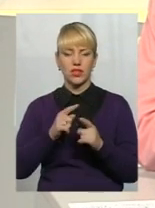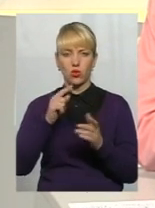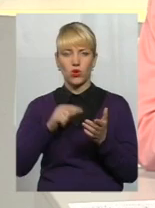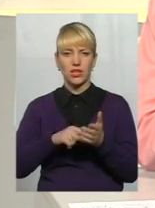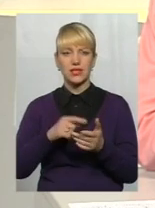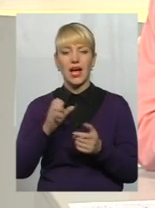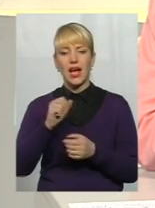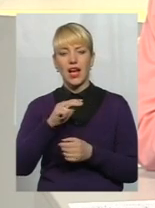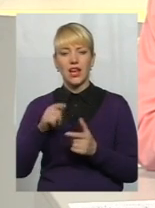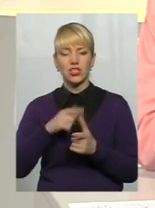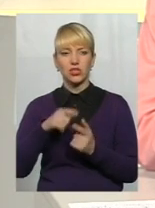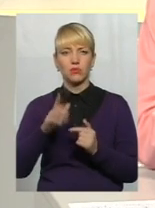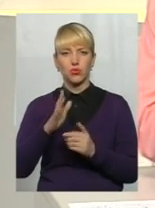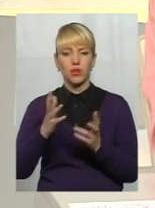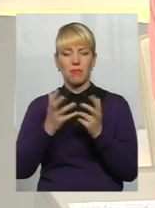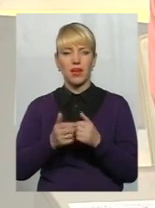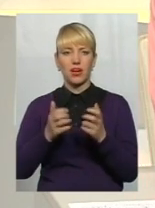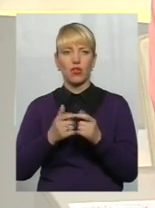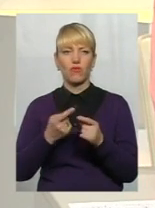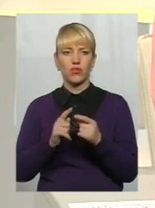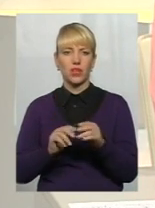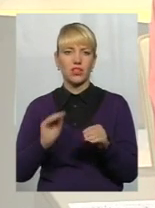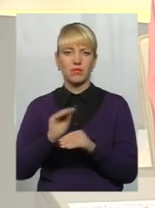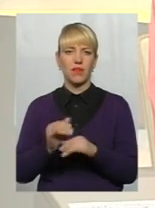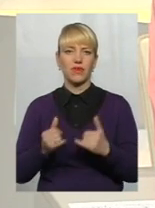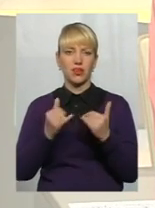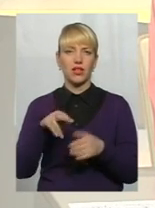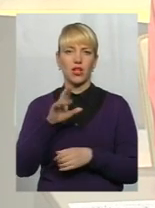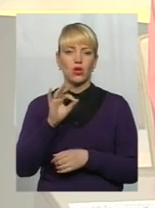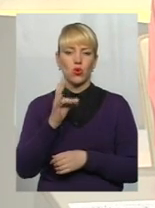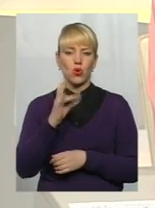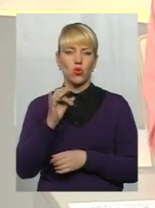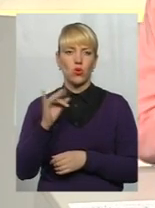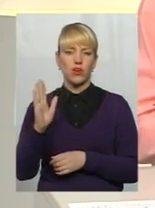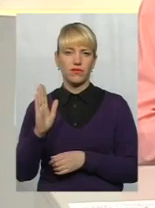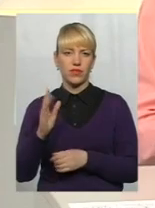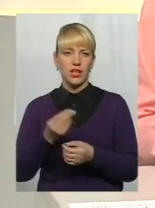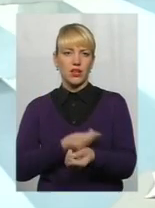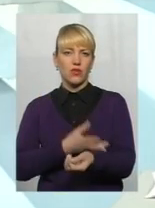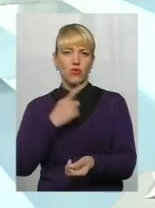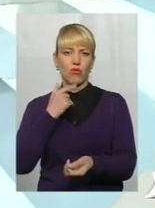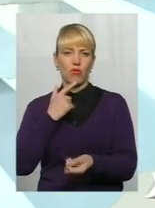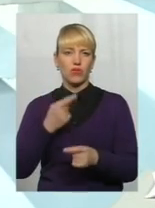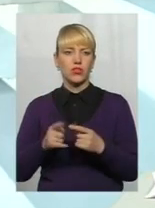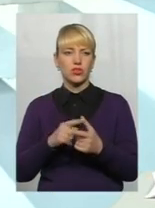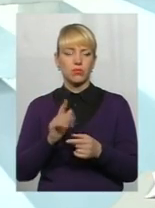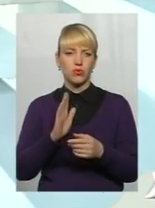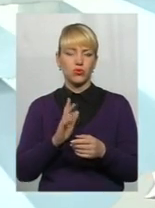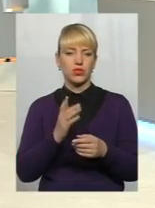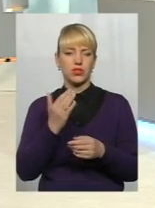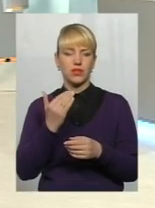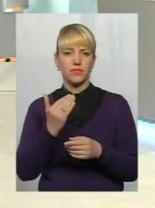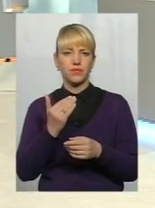чи буде перерахована надбавка для донорів, чи їх торкнеться якісь зміни, чи відбудуться,